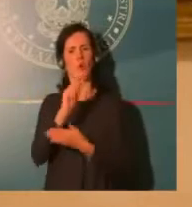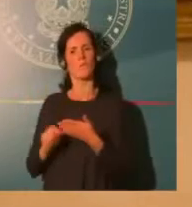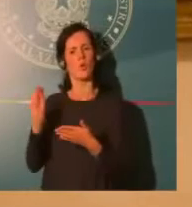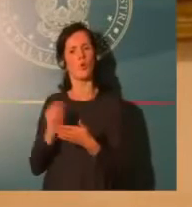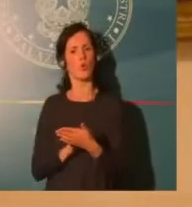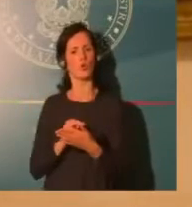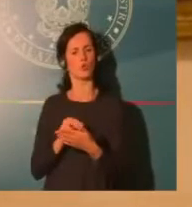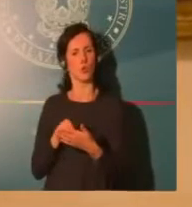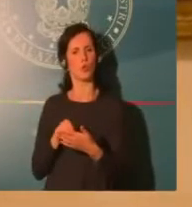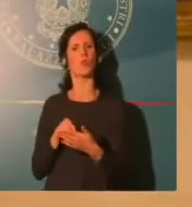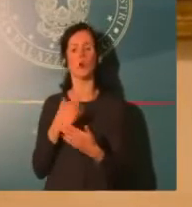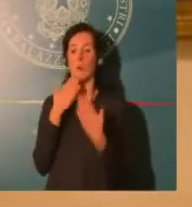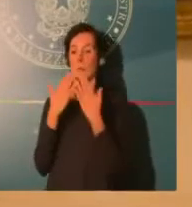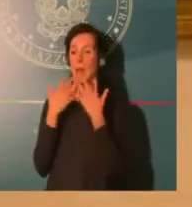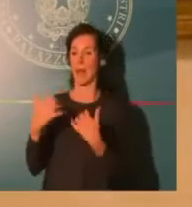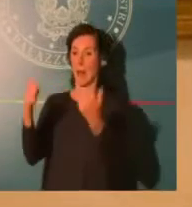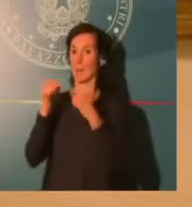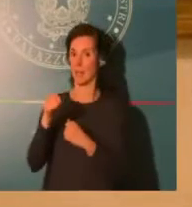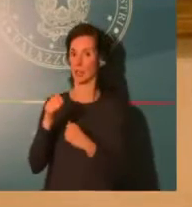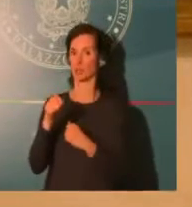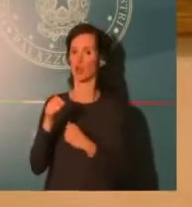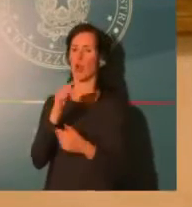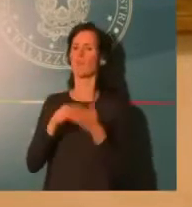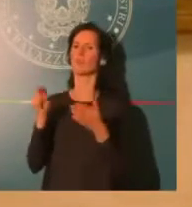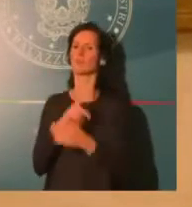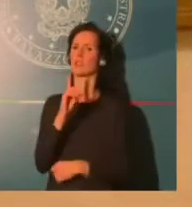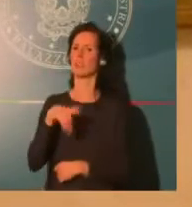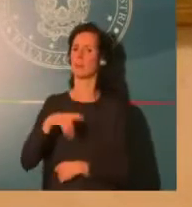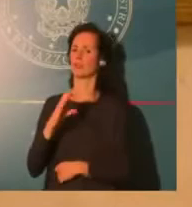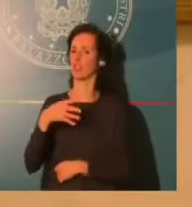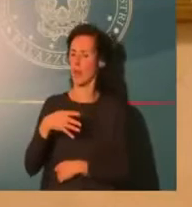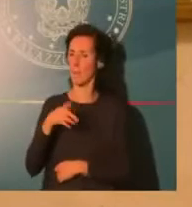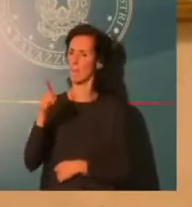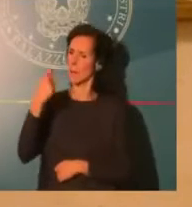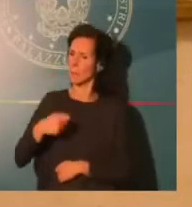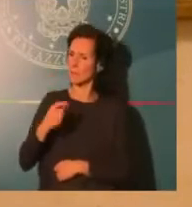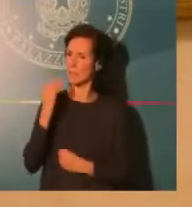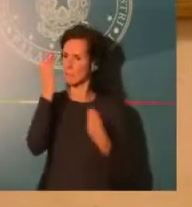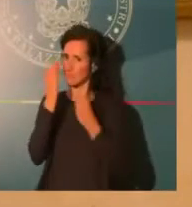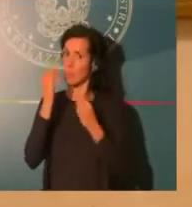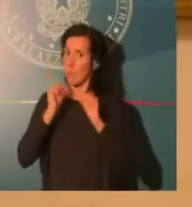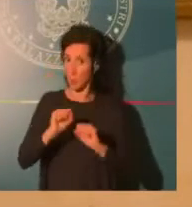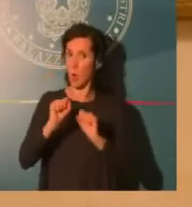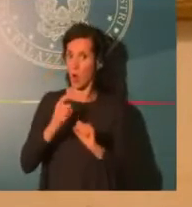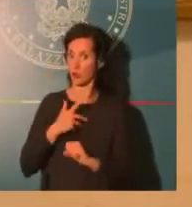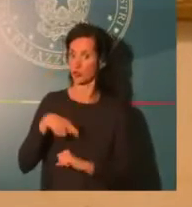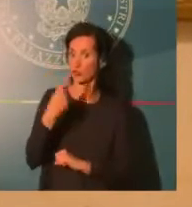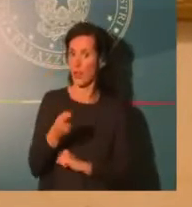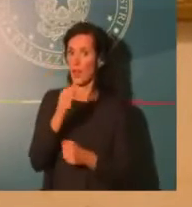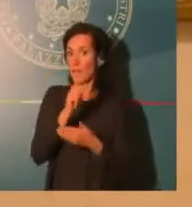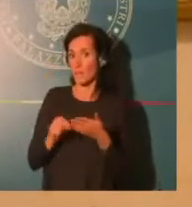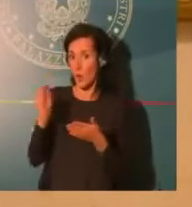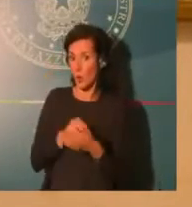un voto, e poi se la situazione economica con il peggiorare della situazione epidemiologica si dovesse